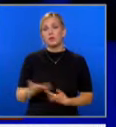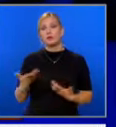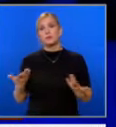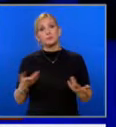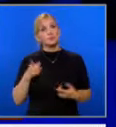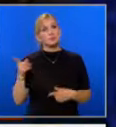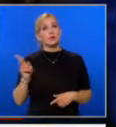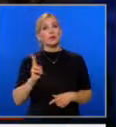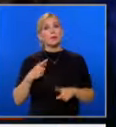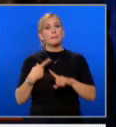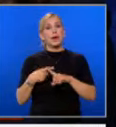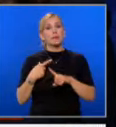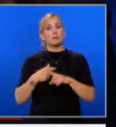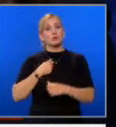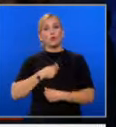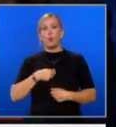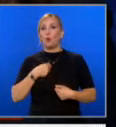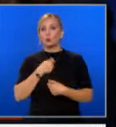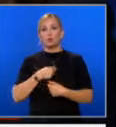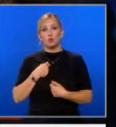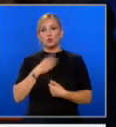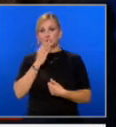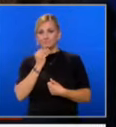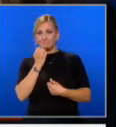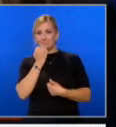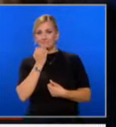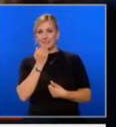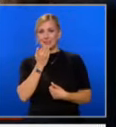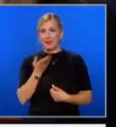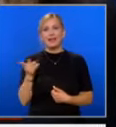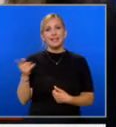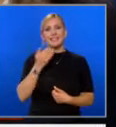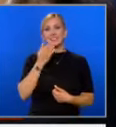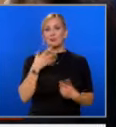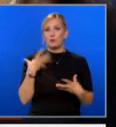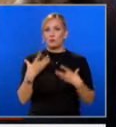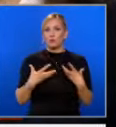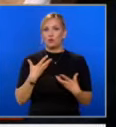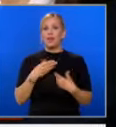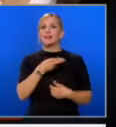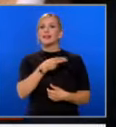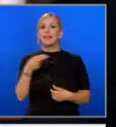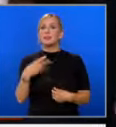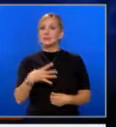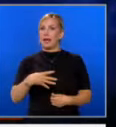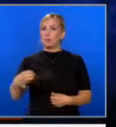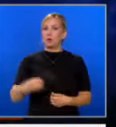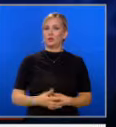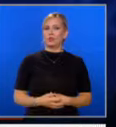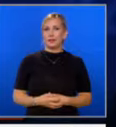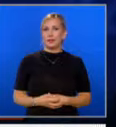опонентката на Трамп трудно сдържаше смеха си. Камала Харис се разсмя бурно и на темата за абортите.